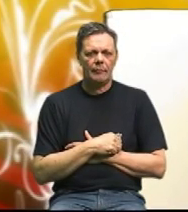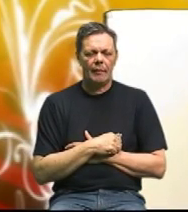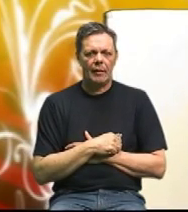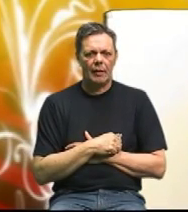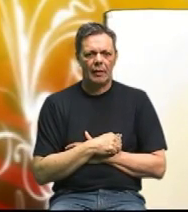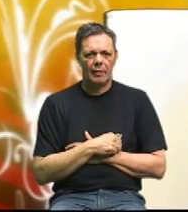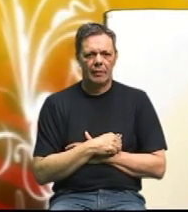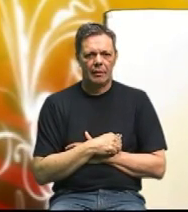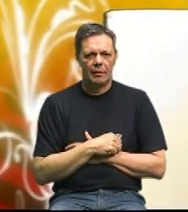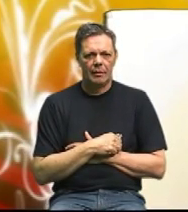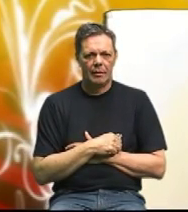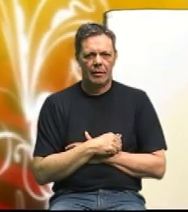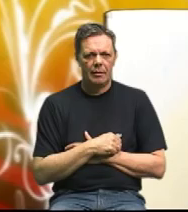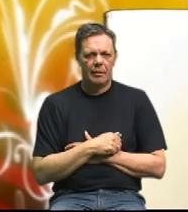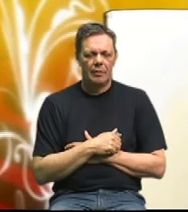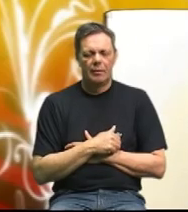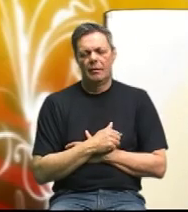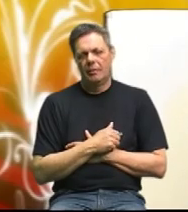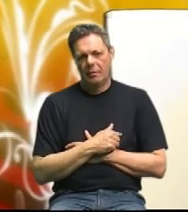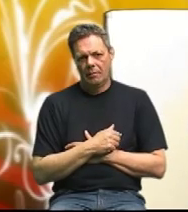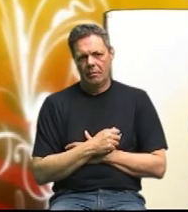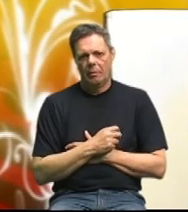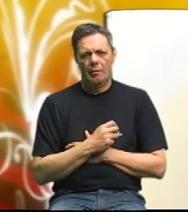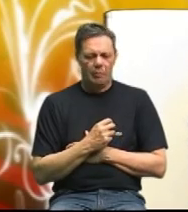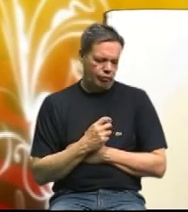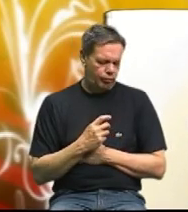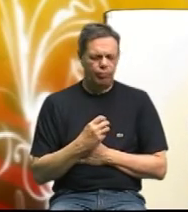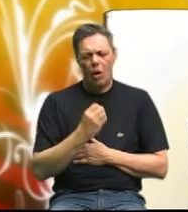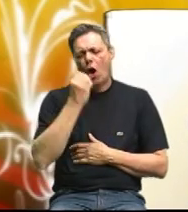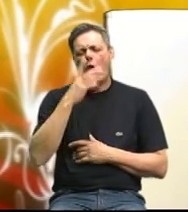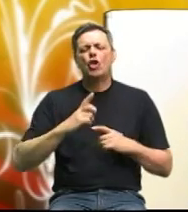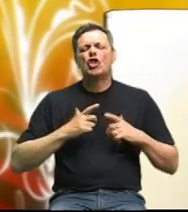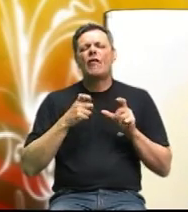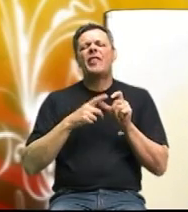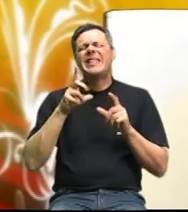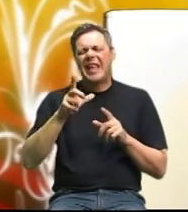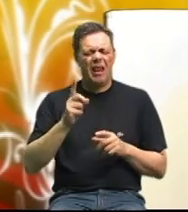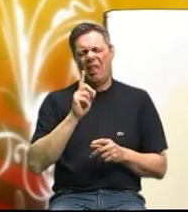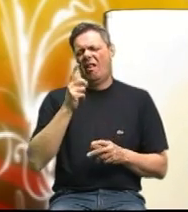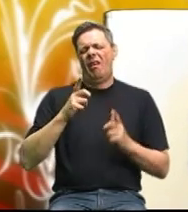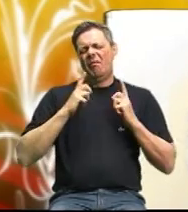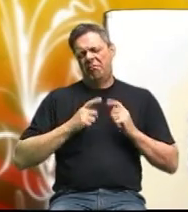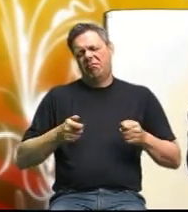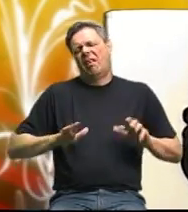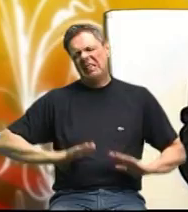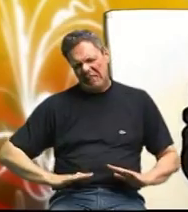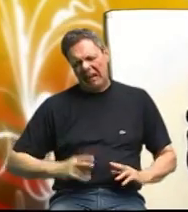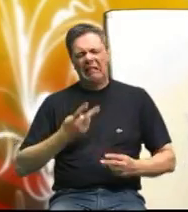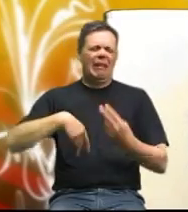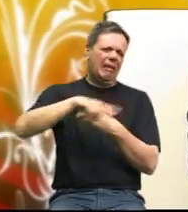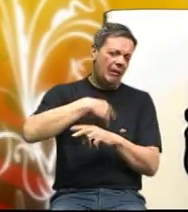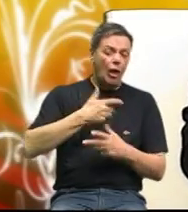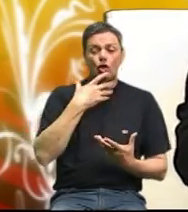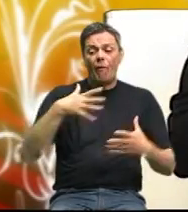Lošim stilom života. Ne kretanjem. Da, loši životni stil. Ne kretanje. Čovjek pri njima više kalorija,